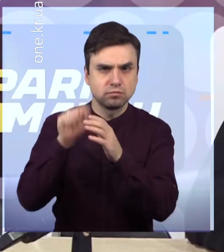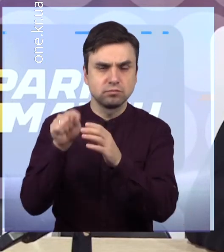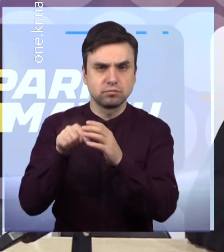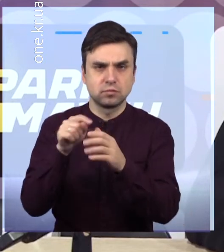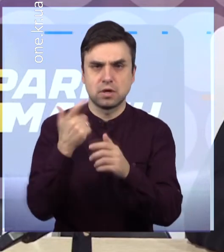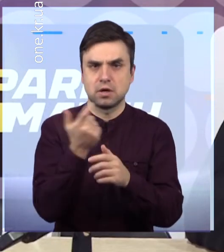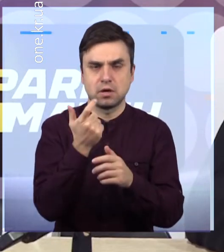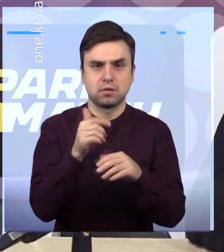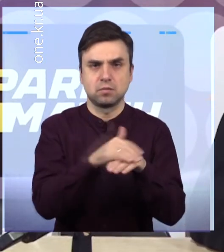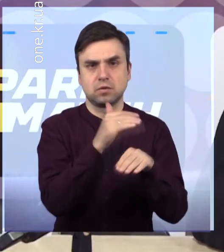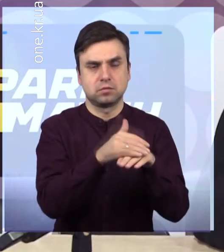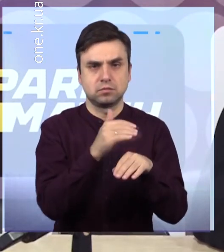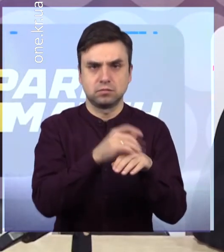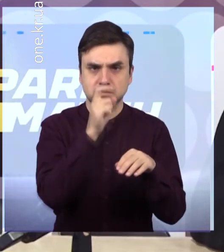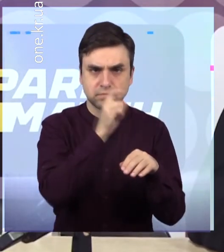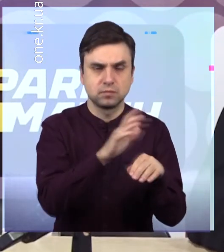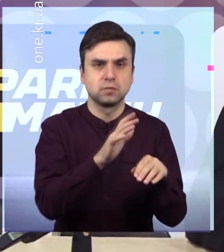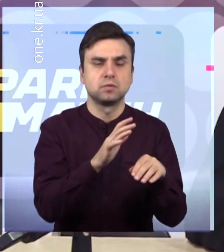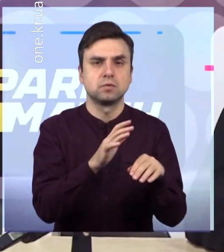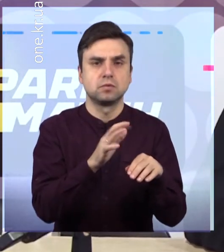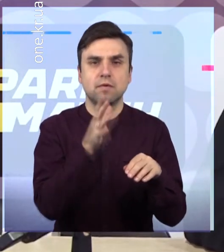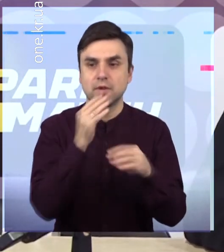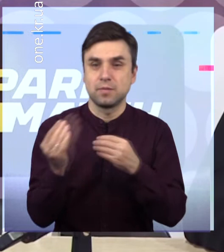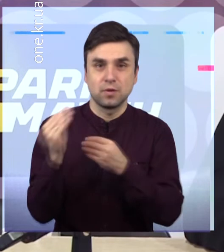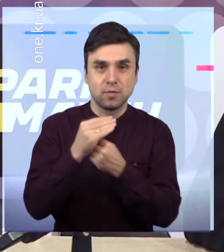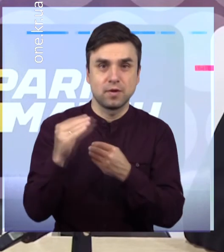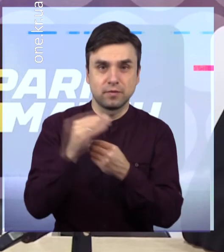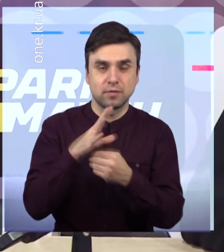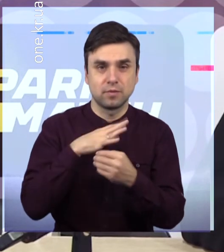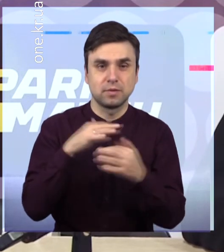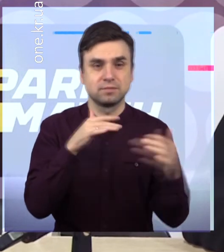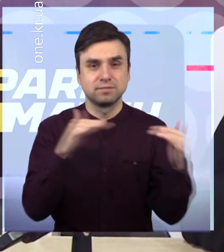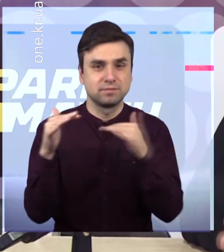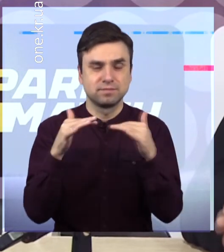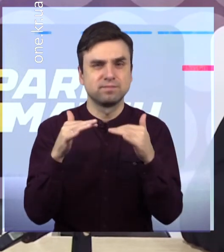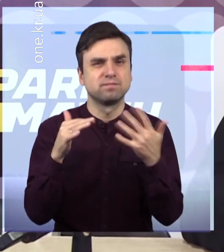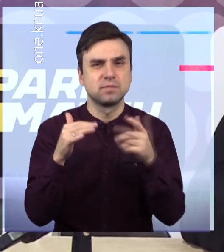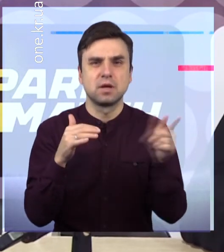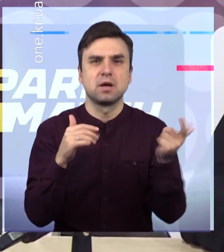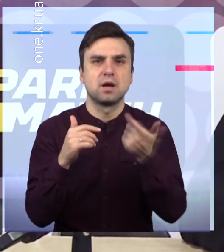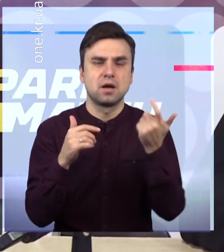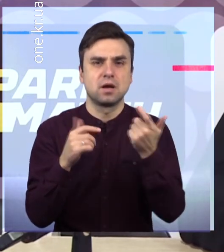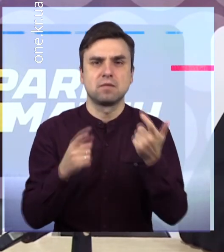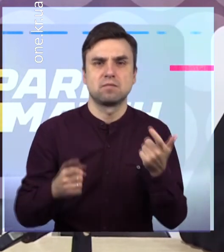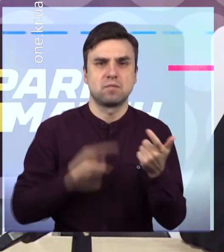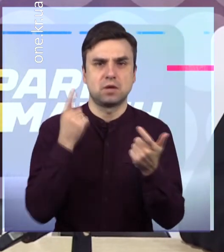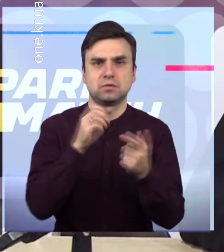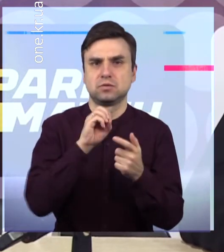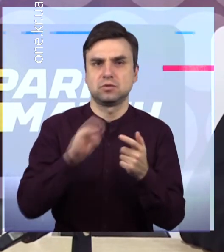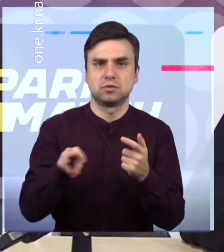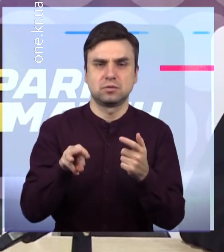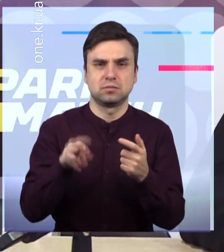овертаймах, скорее всего, вже там, я не знаю, мастерство ігрокове І вважно, що у Харків